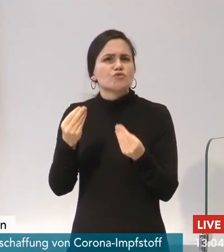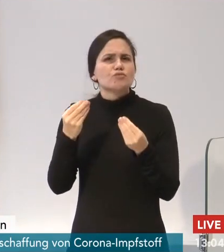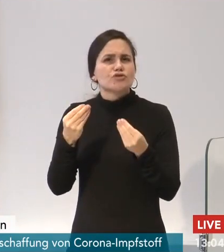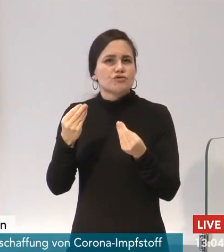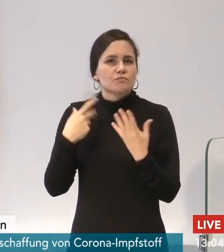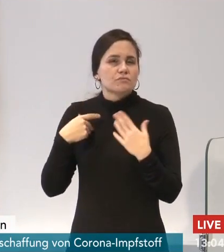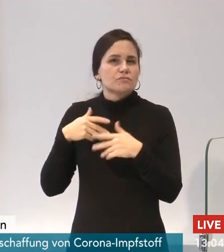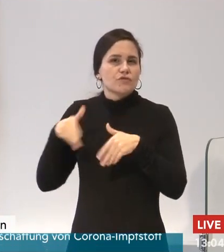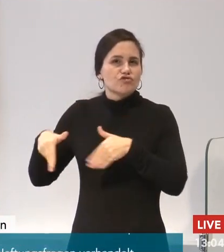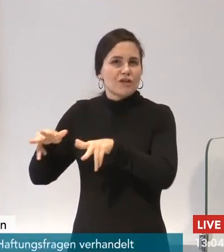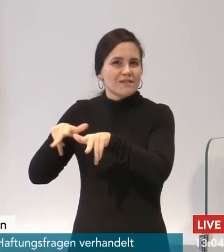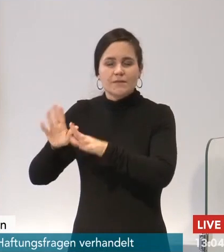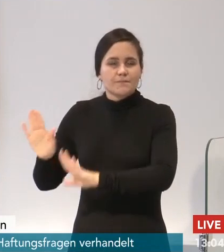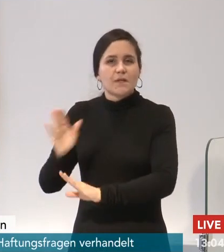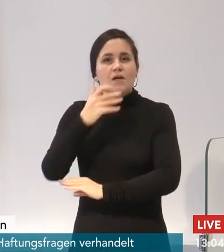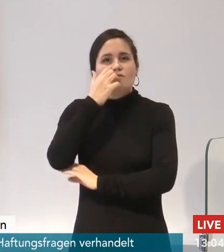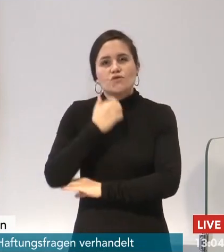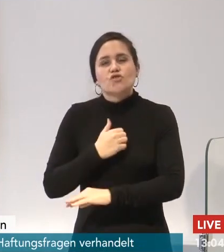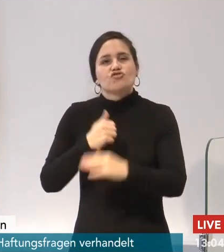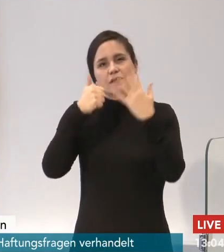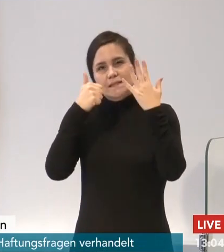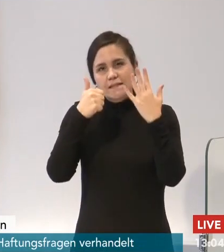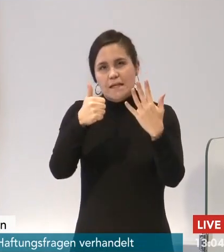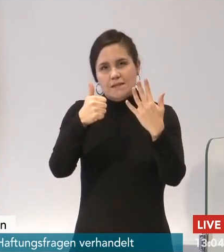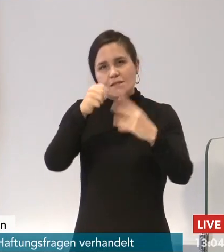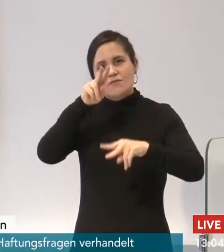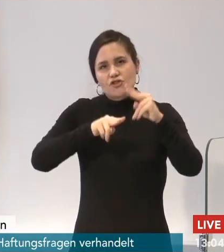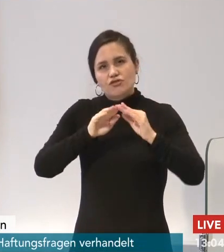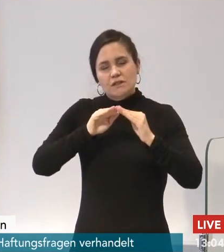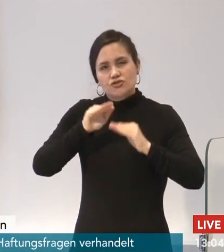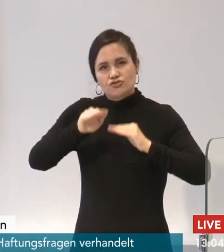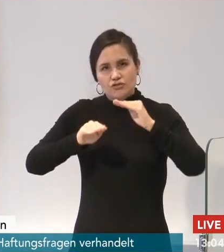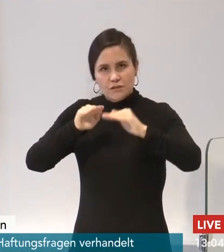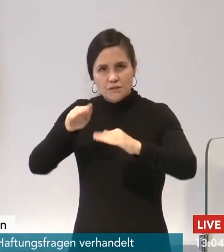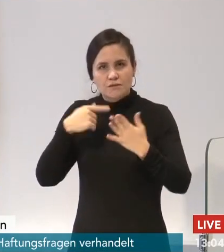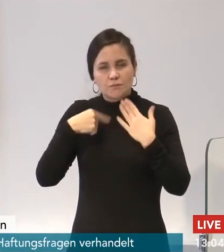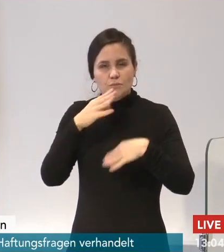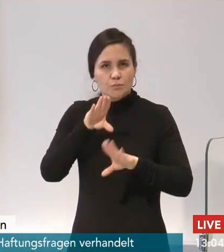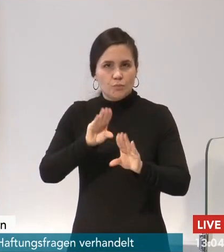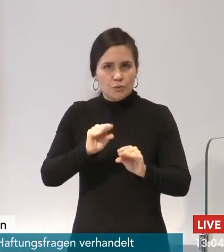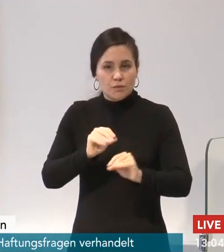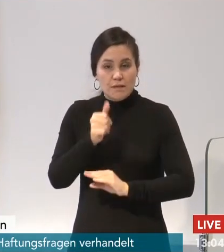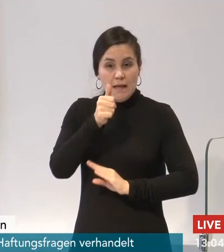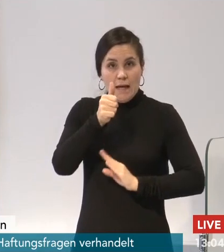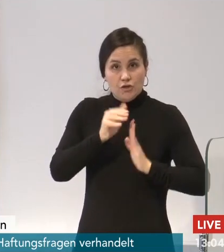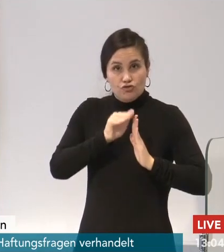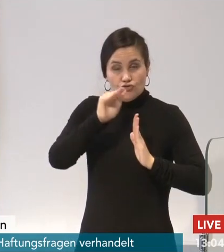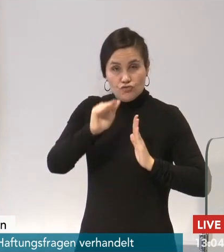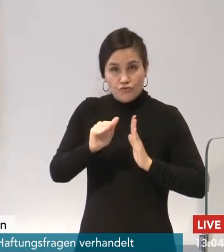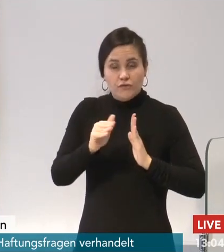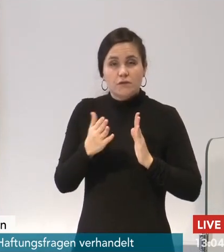sondern wir glauben, dass wir mit sechs unterschiedlichen Stufen arbeiten müssen. Eine Stufe, die ist eigentlich unser